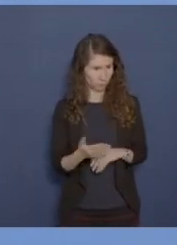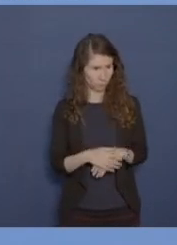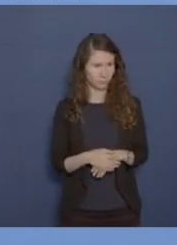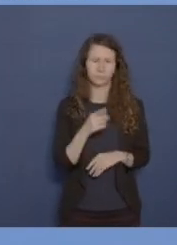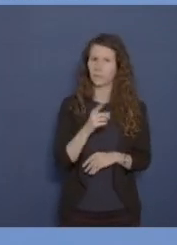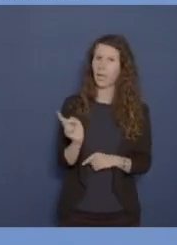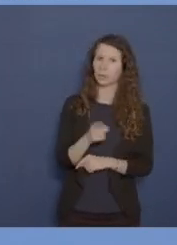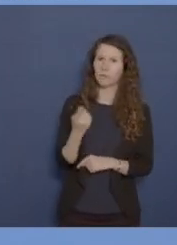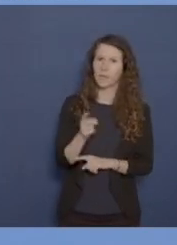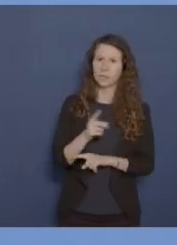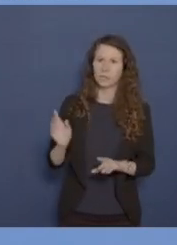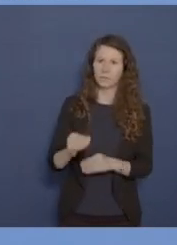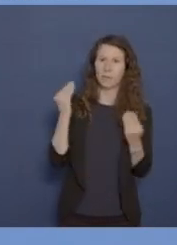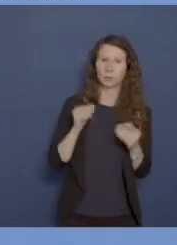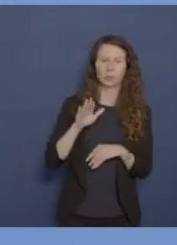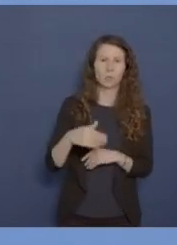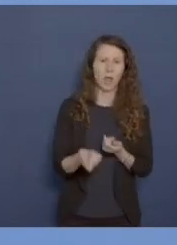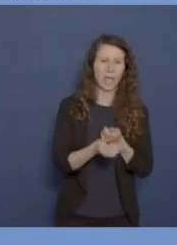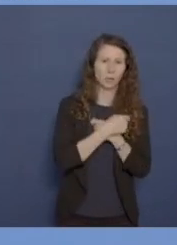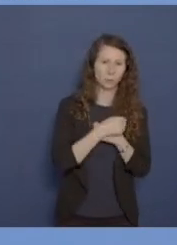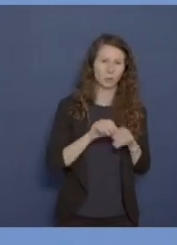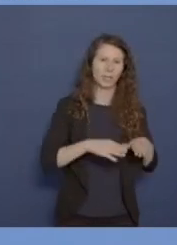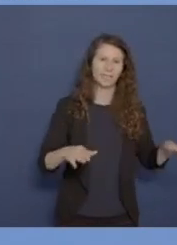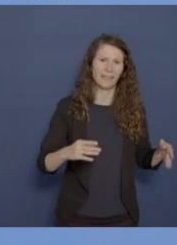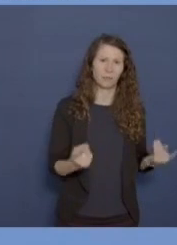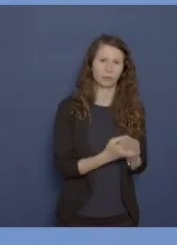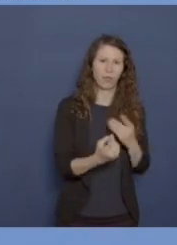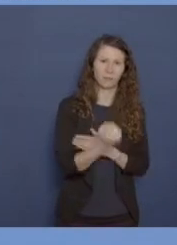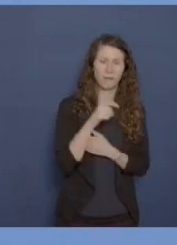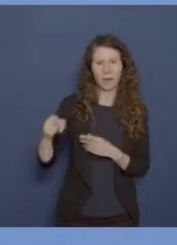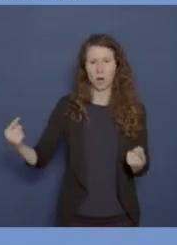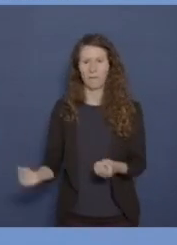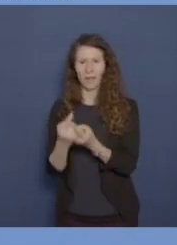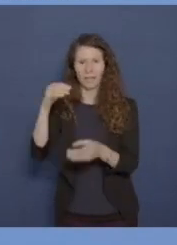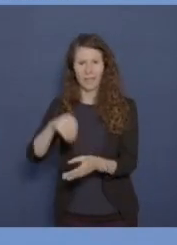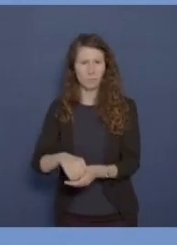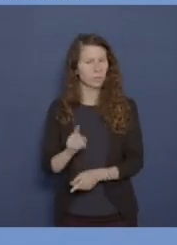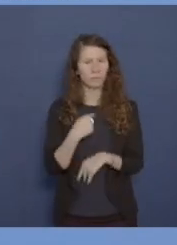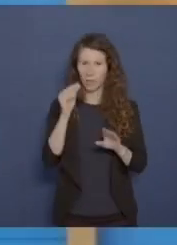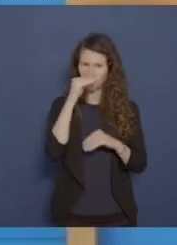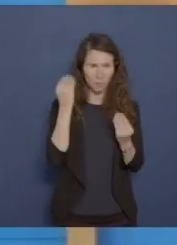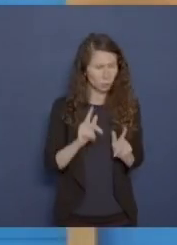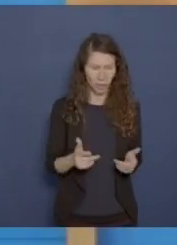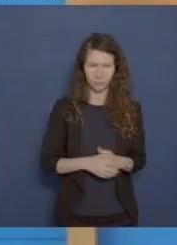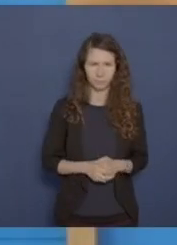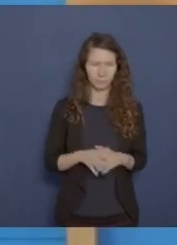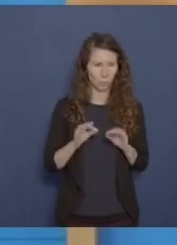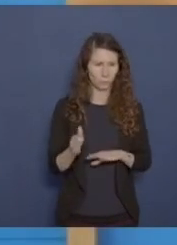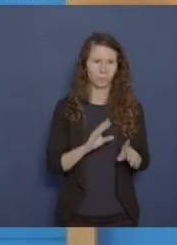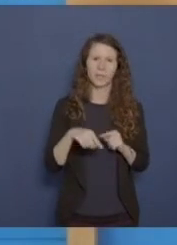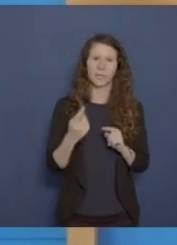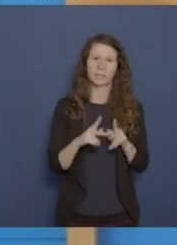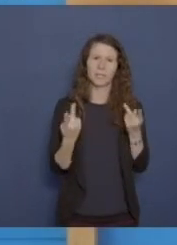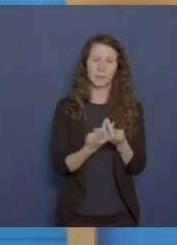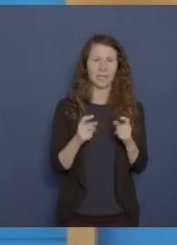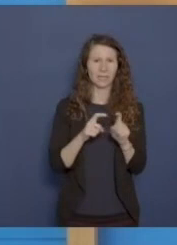haben keine Erkenntnisse über eine Beteiligung der ägyptischen Seeschreitkräfte an diesem Konflikt. So, dann komme ich zum nächsten Kabinettsthema. Das war die